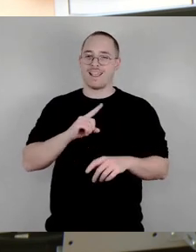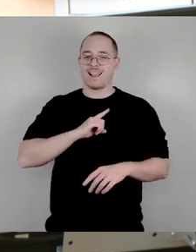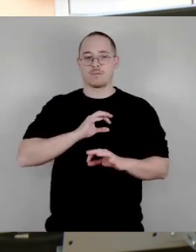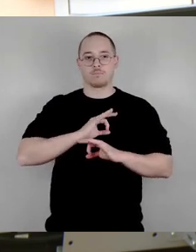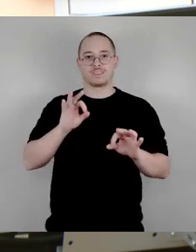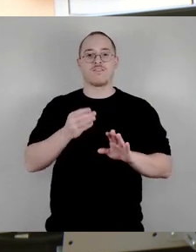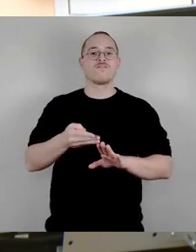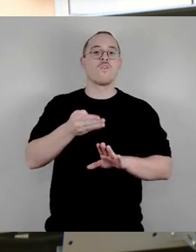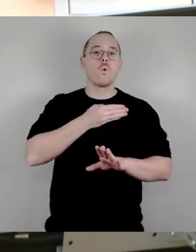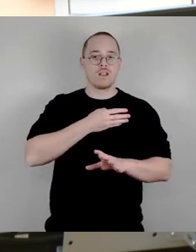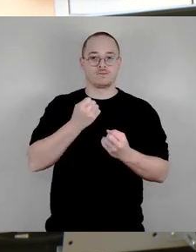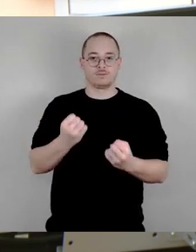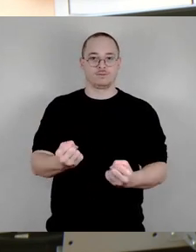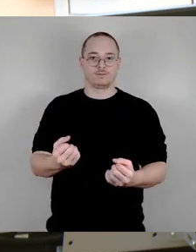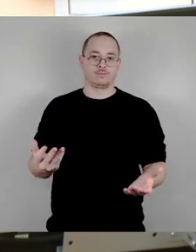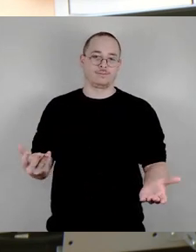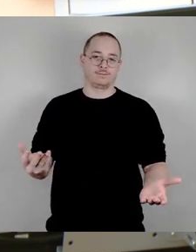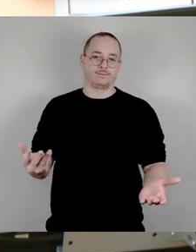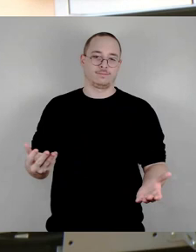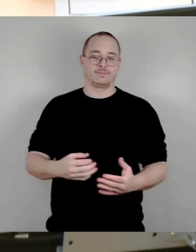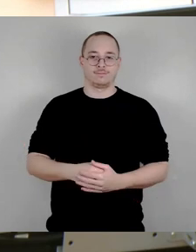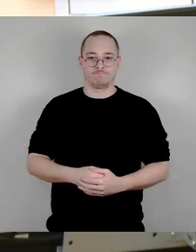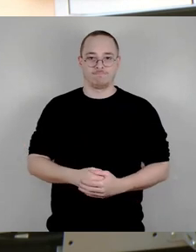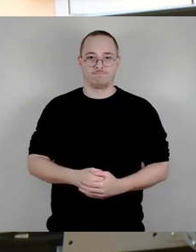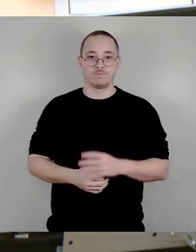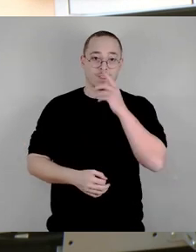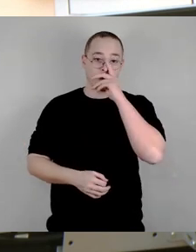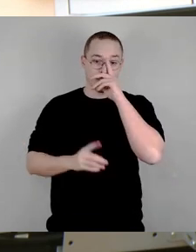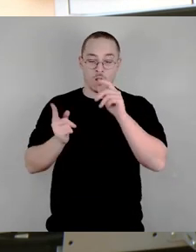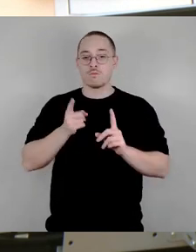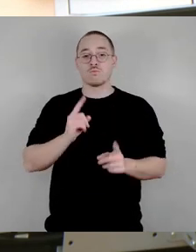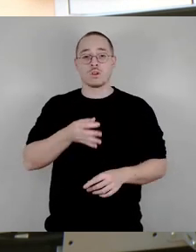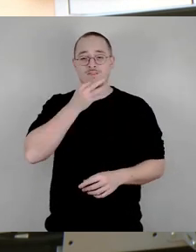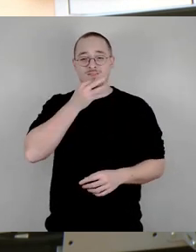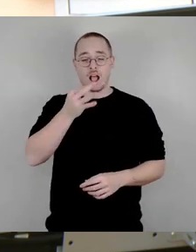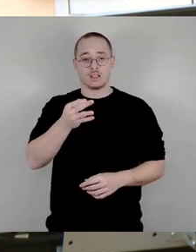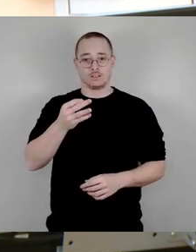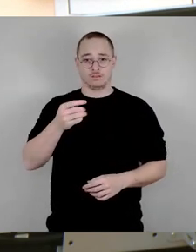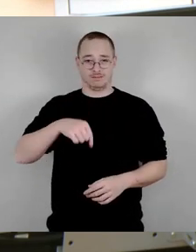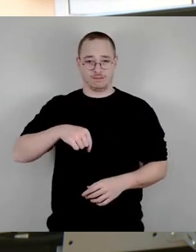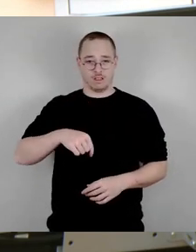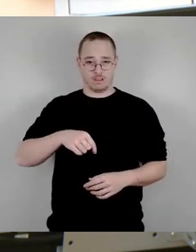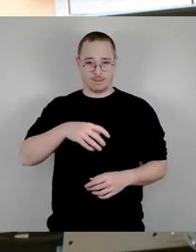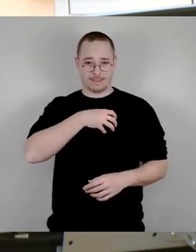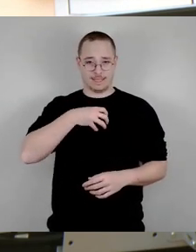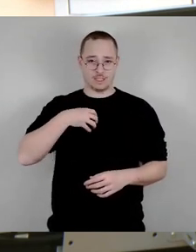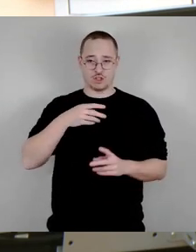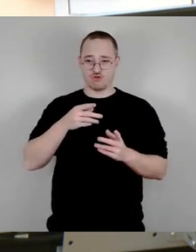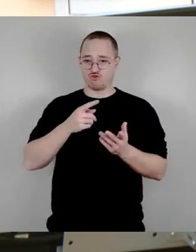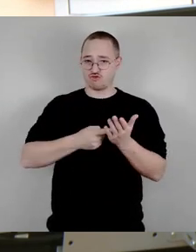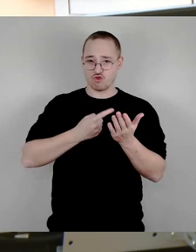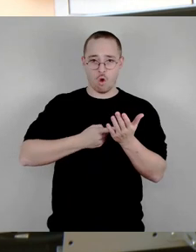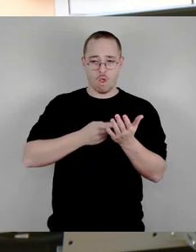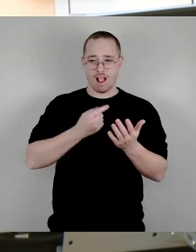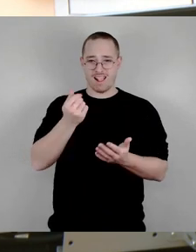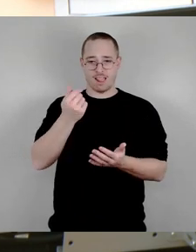andererseits müssen wir uns fragen, ist es sinnvoll, unsere Dresdner Steuergelder jetzt dafür auszugeben,